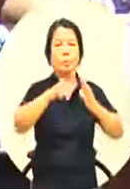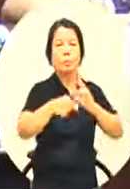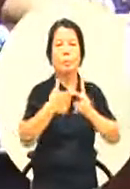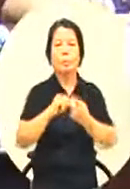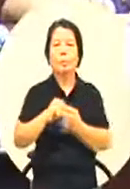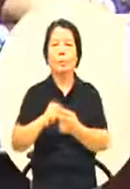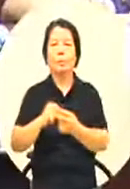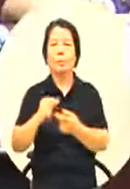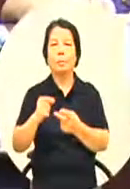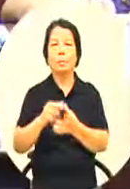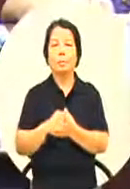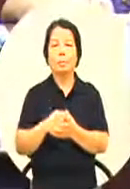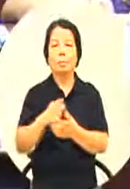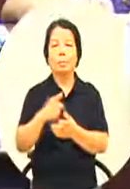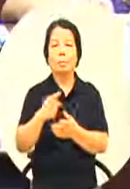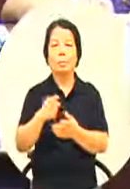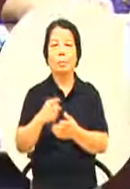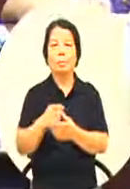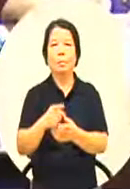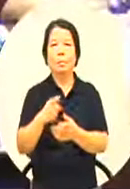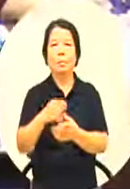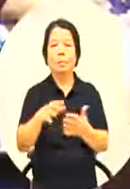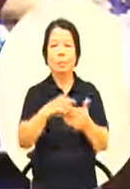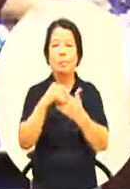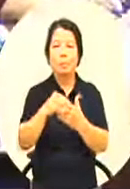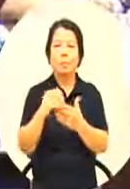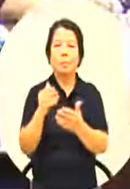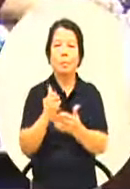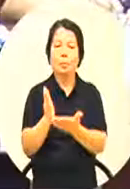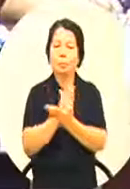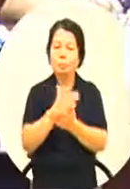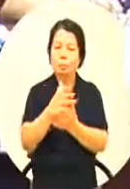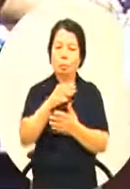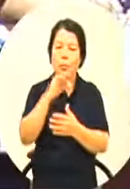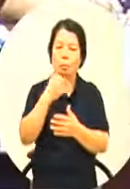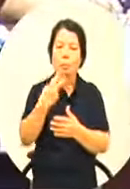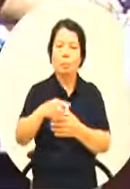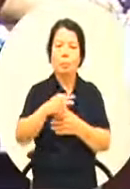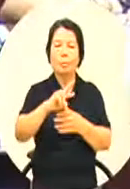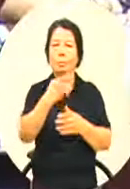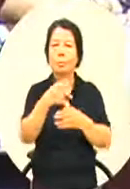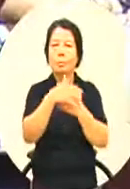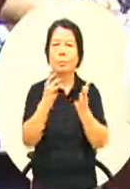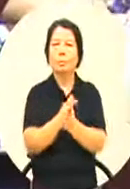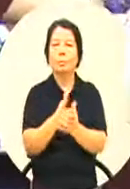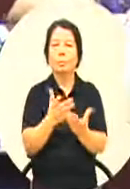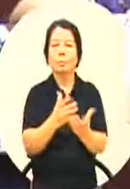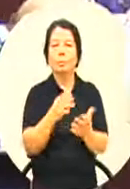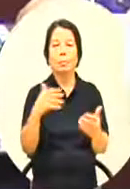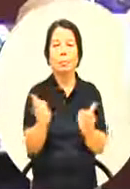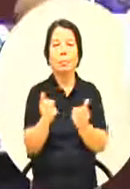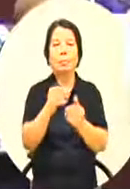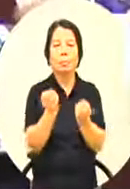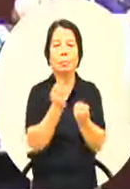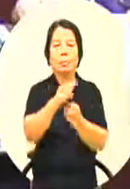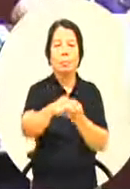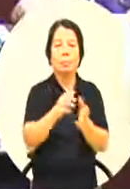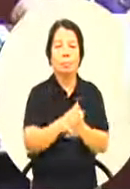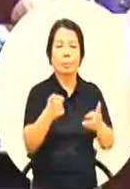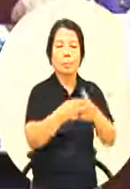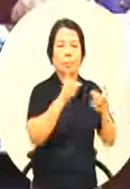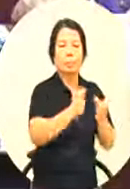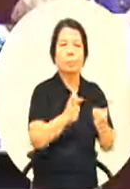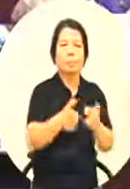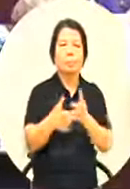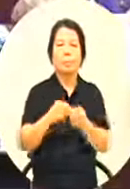因为是台错这个带来的问题但在高雄市我们特别重视的好几个区域所以因为有小港医